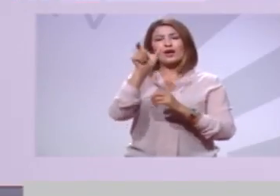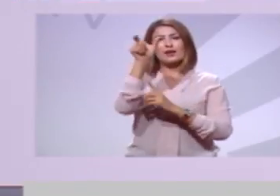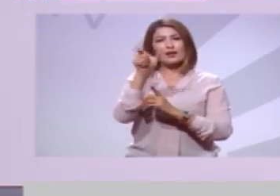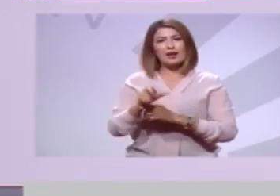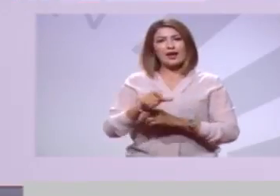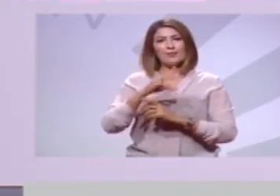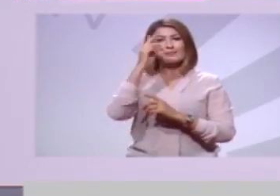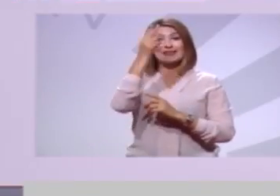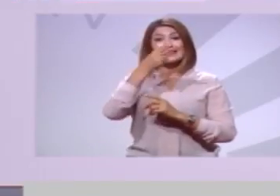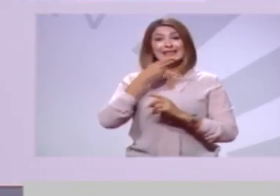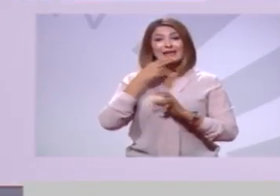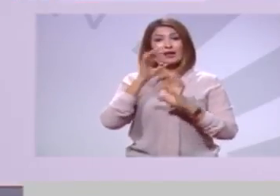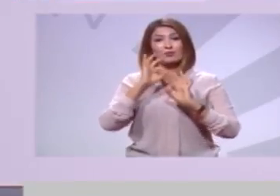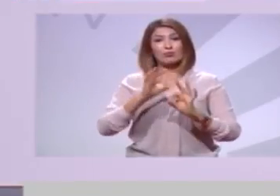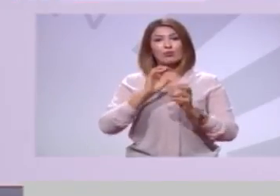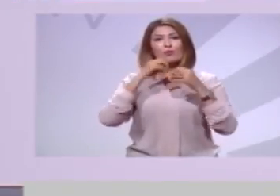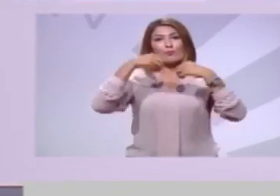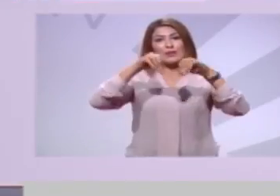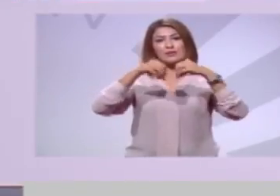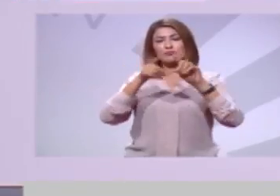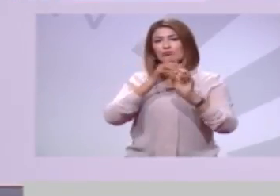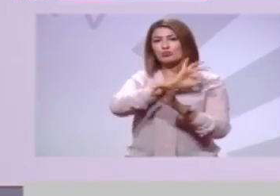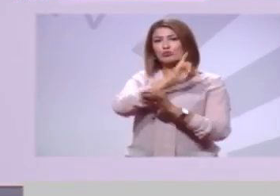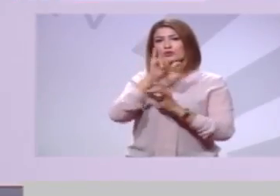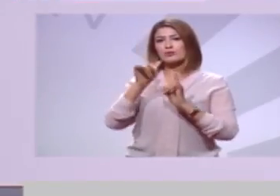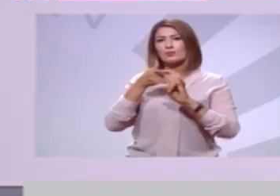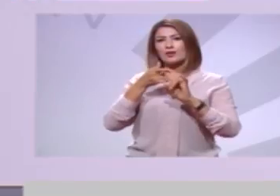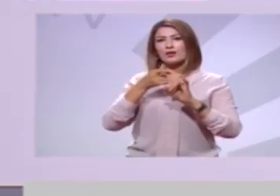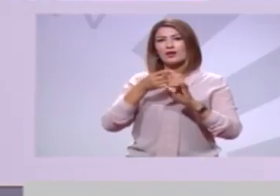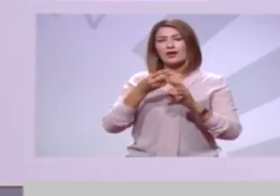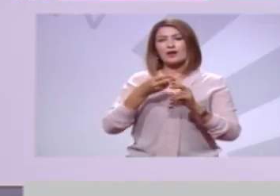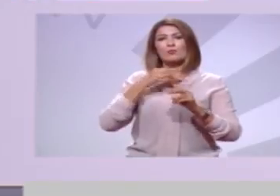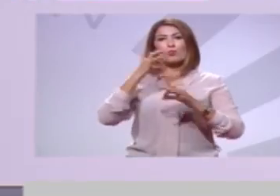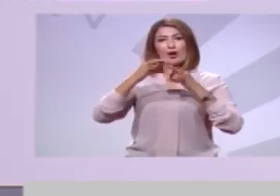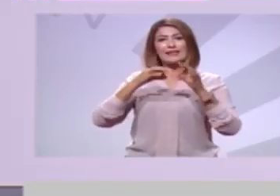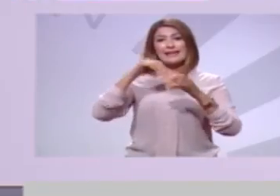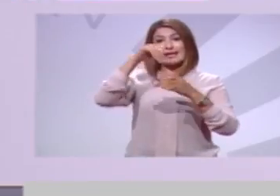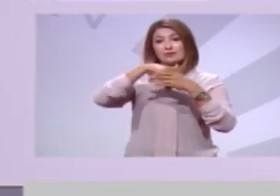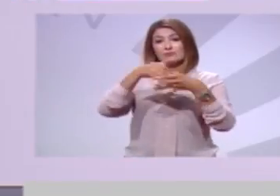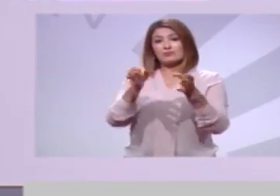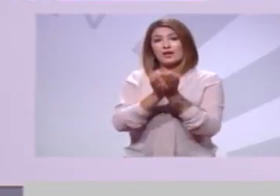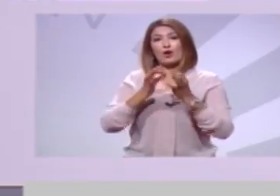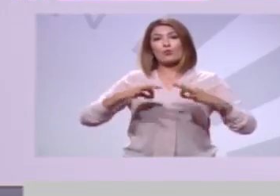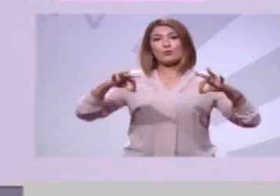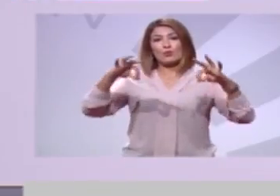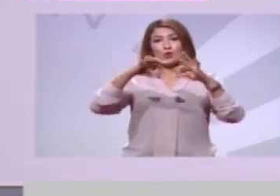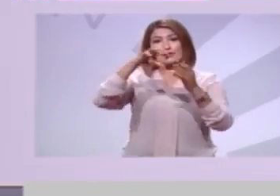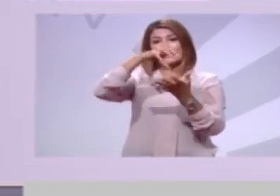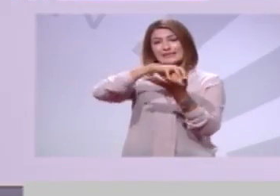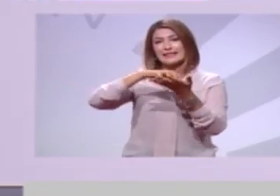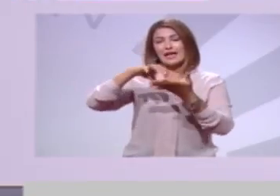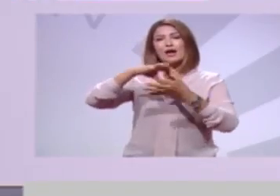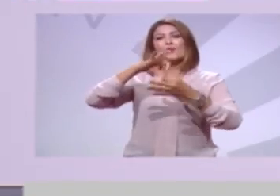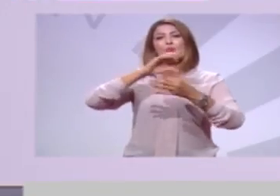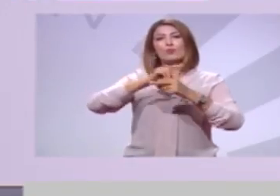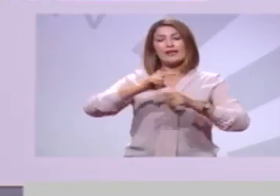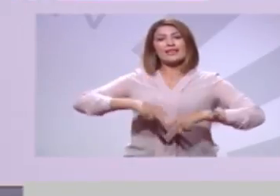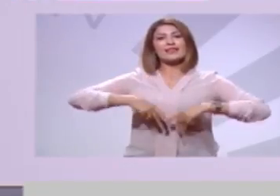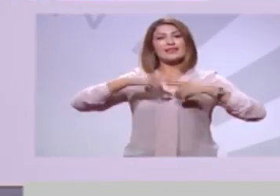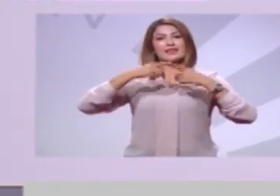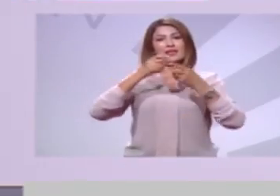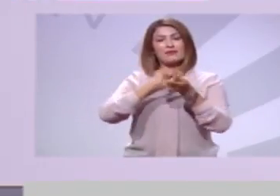أصواتكم أمانة وحنا قدل أمانة احنا ولاد الحومة، ولاد الأحياء عشرتنا دائما